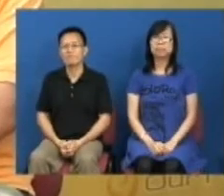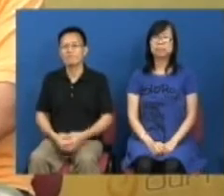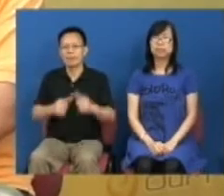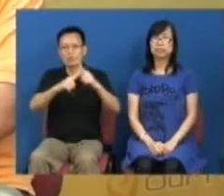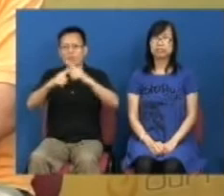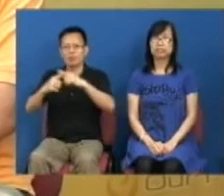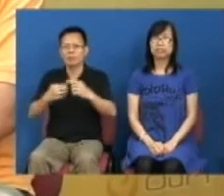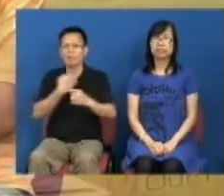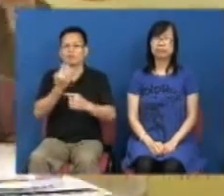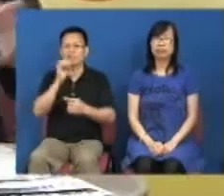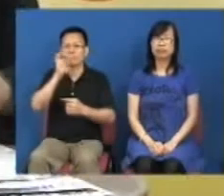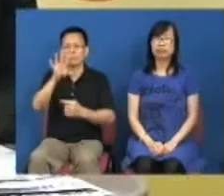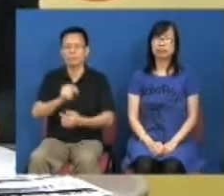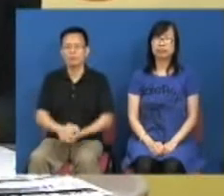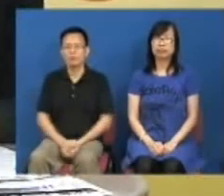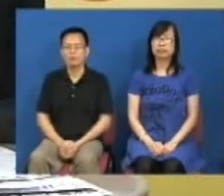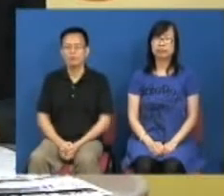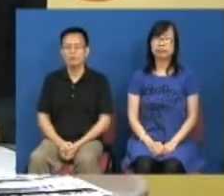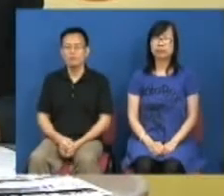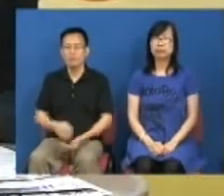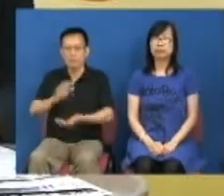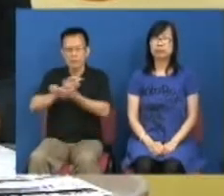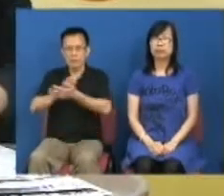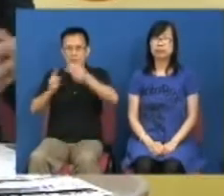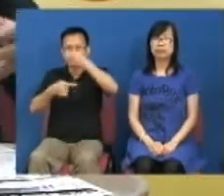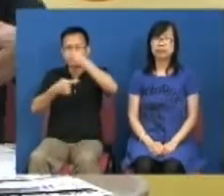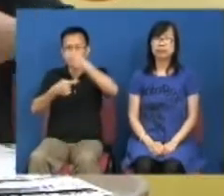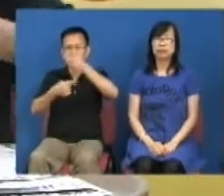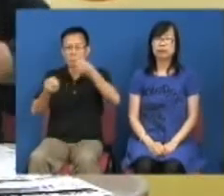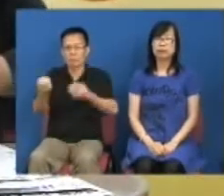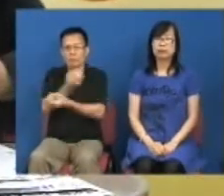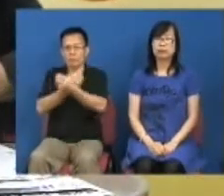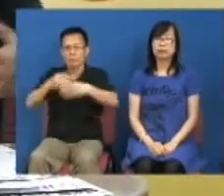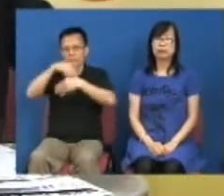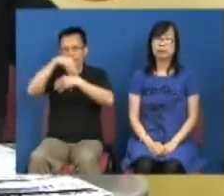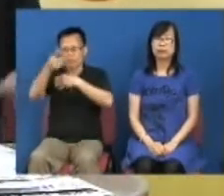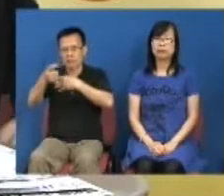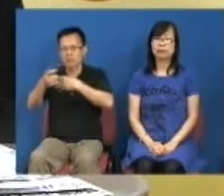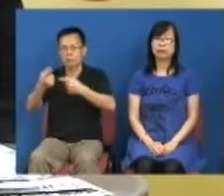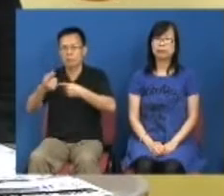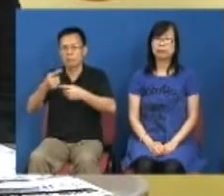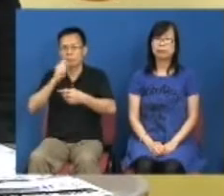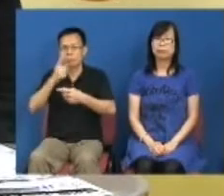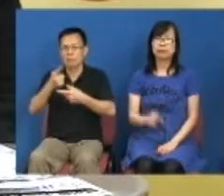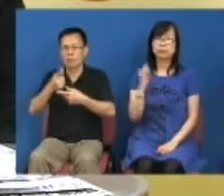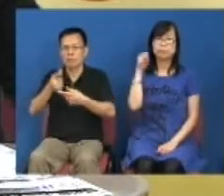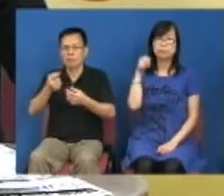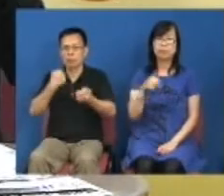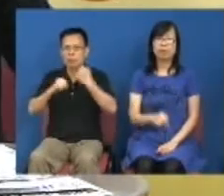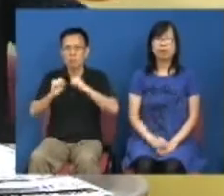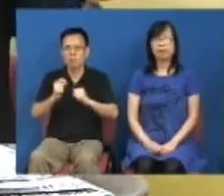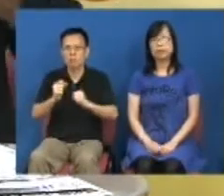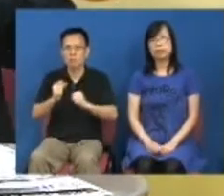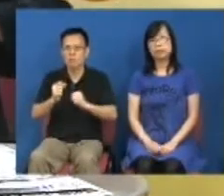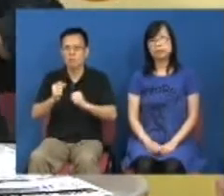声是每一年7月1日在维园在你们的另一边都有这些活动是他们